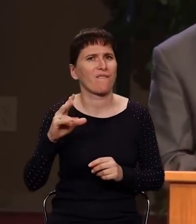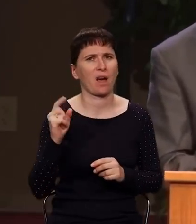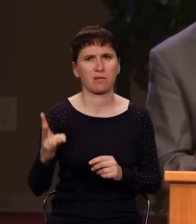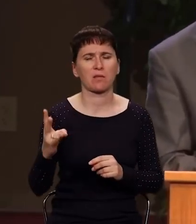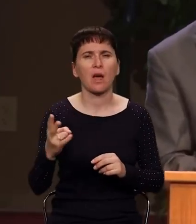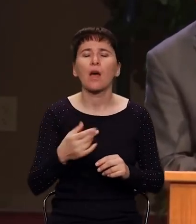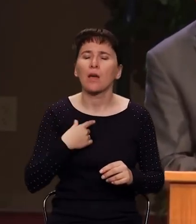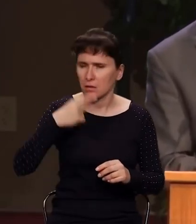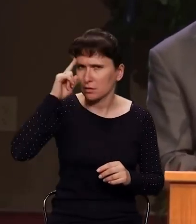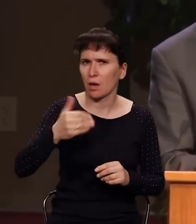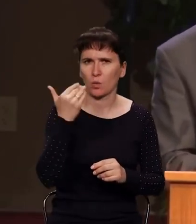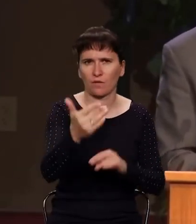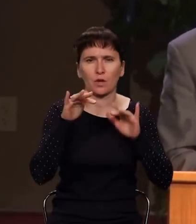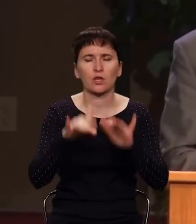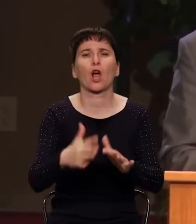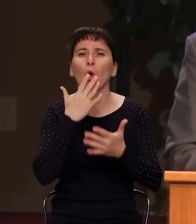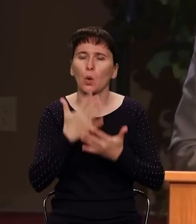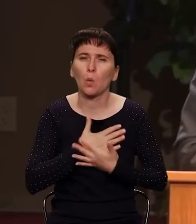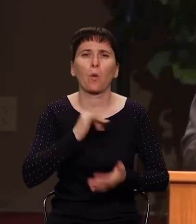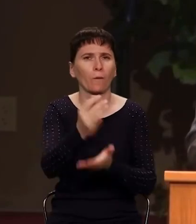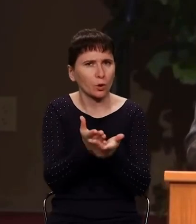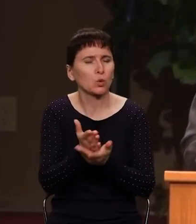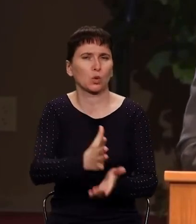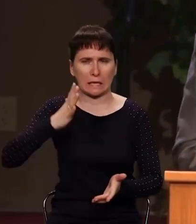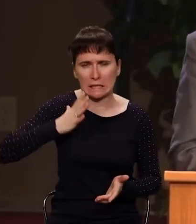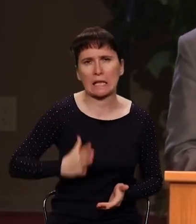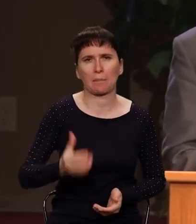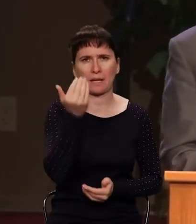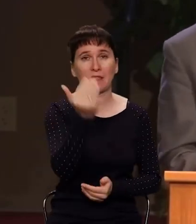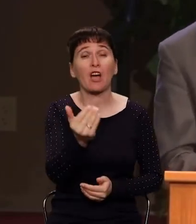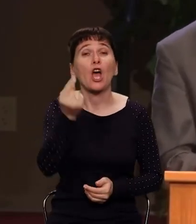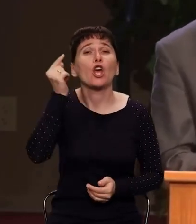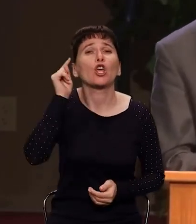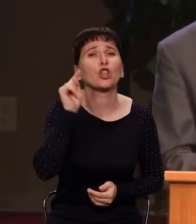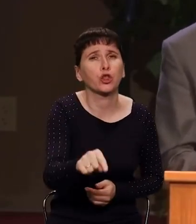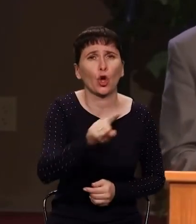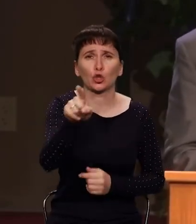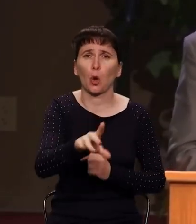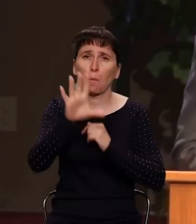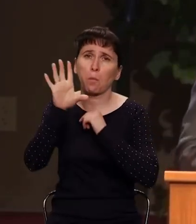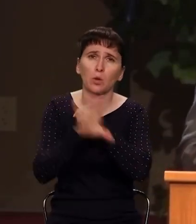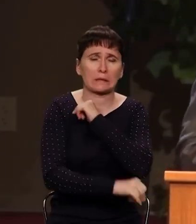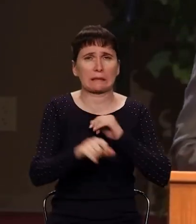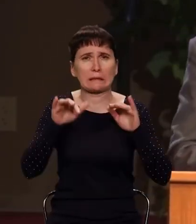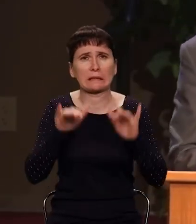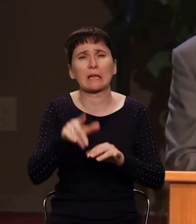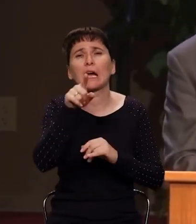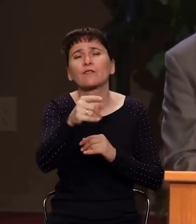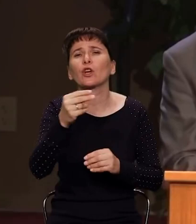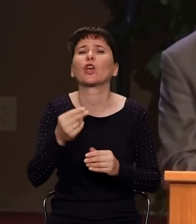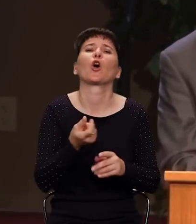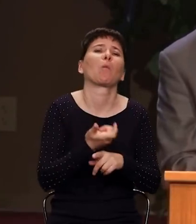и любовь, и служение, и веру, и терпение Твое, и то, что последние дела Твои больше